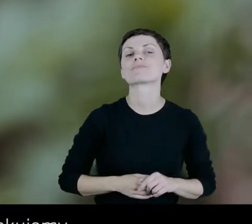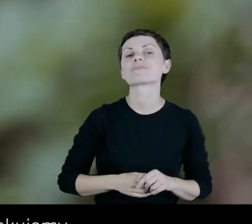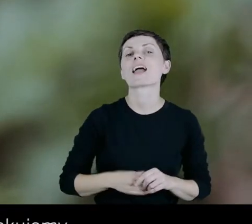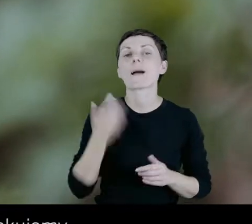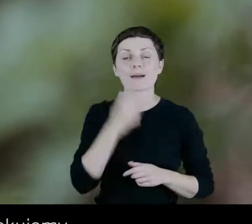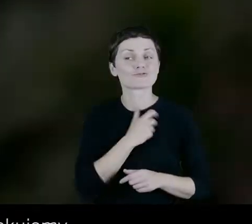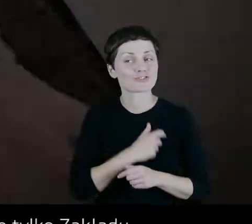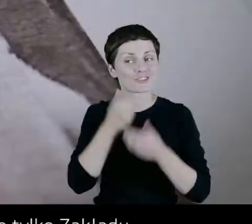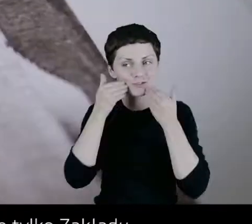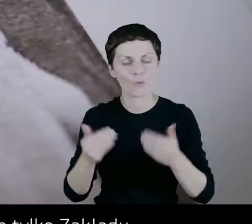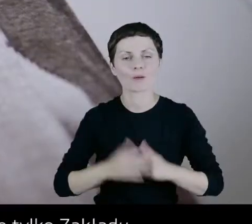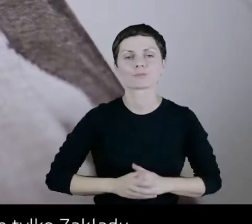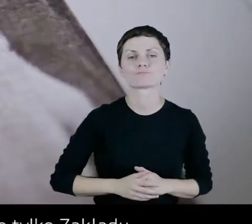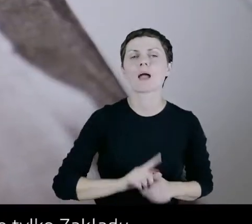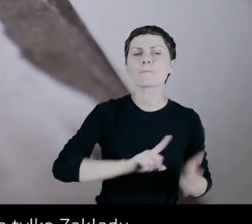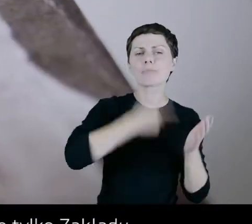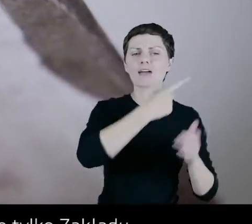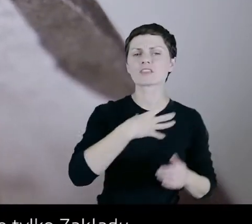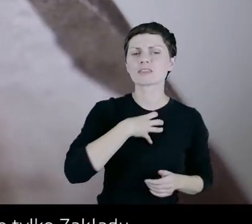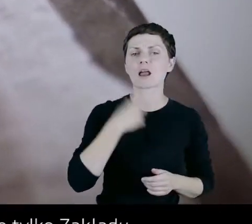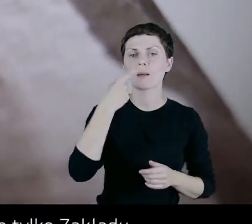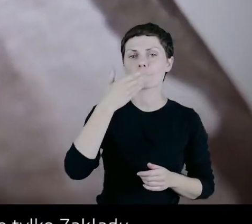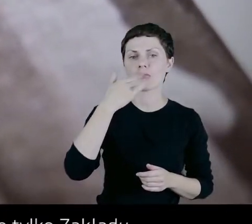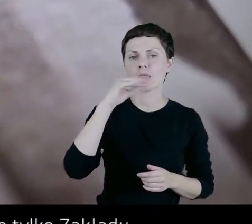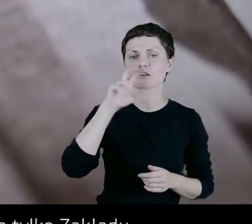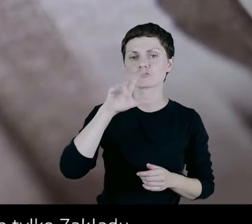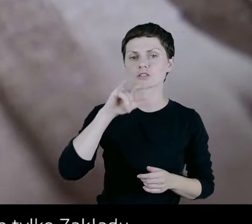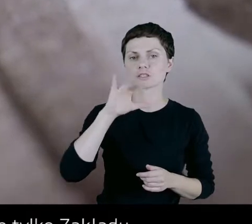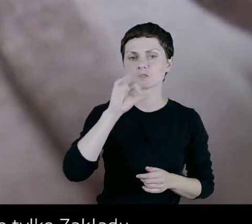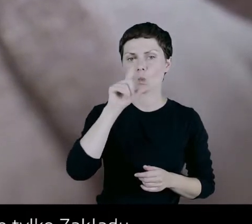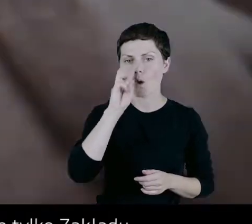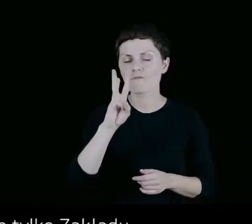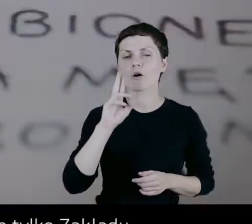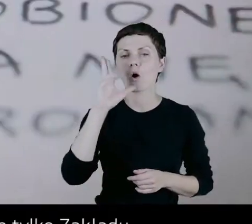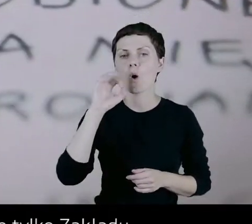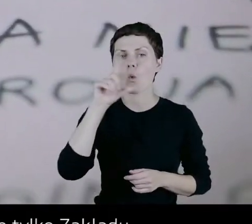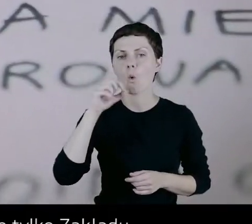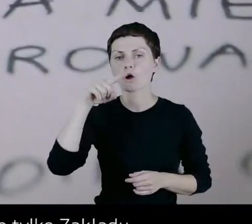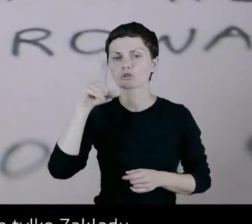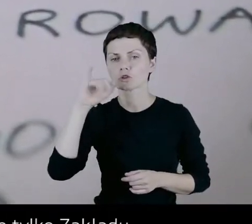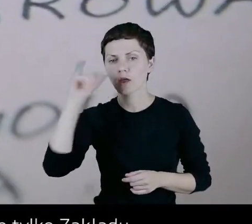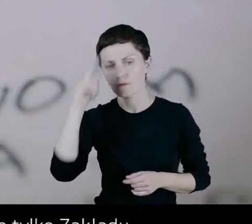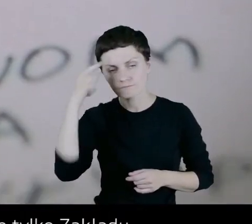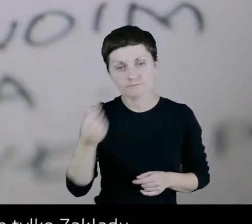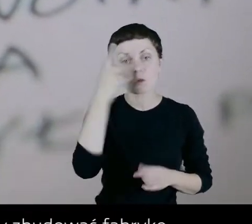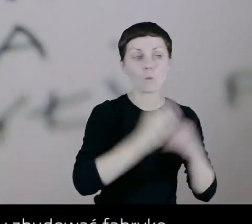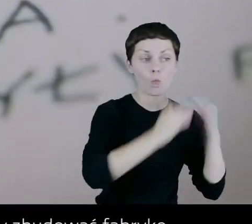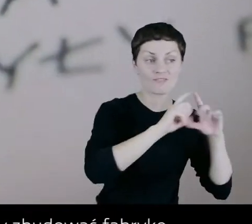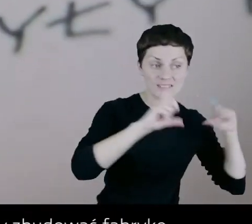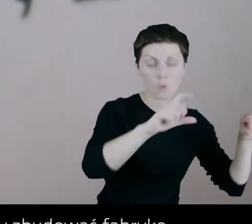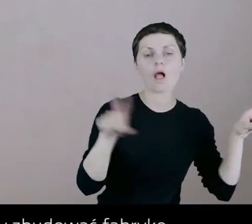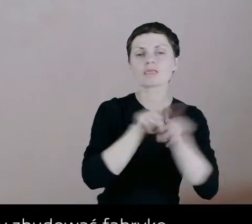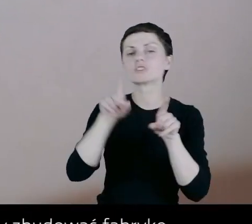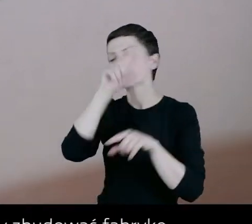serdecznie za nią dziękujemy. Pierwszy dyrektor zakładów, Mieczysław Kołodziej, zainicjował budowanie nie tylko zakładu, ale